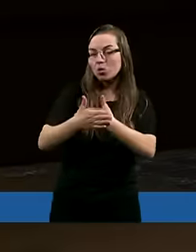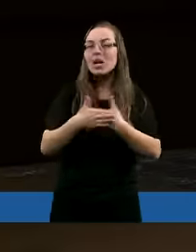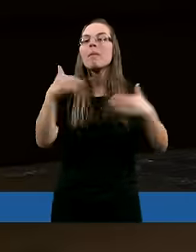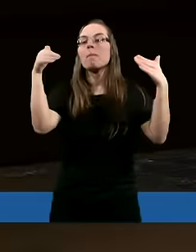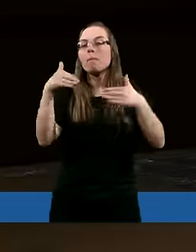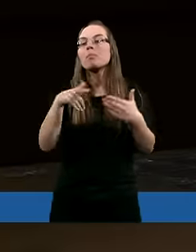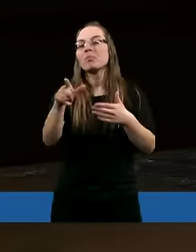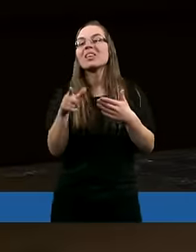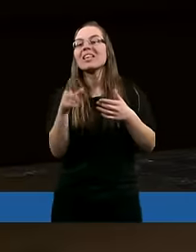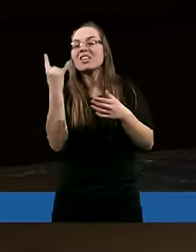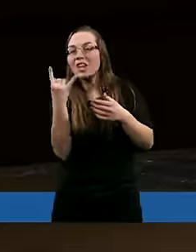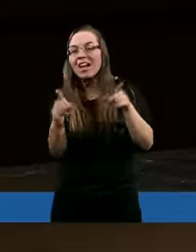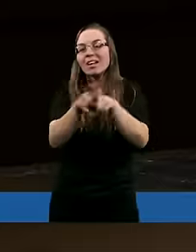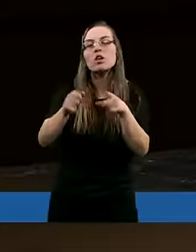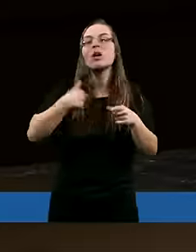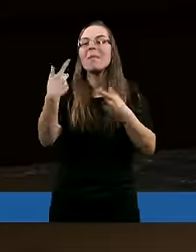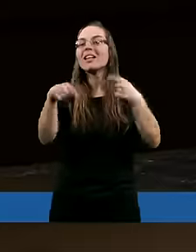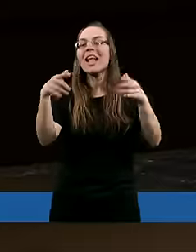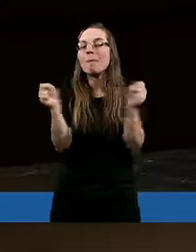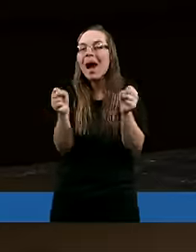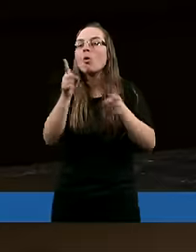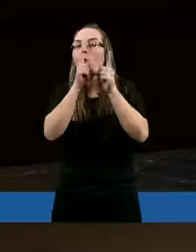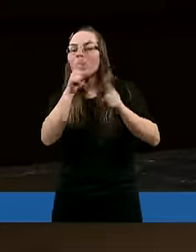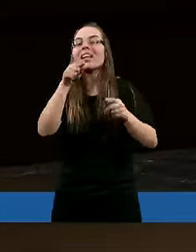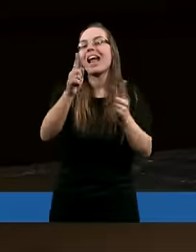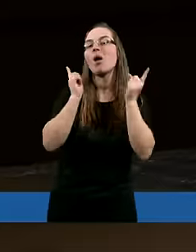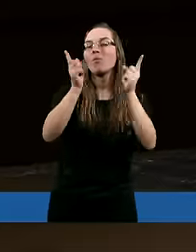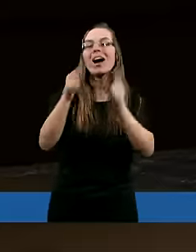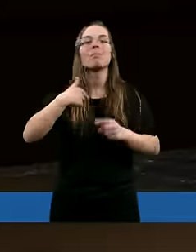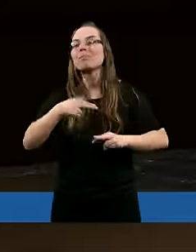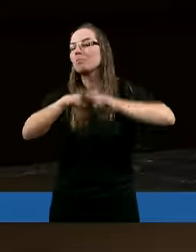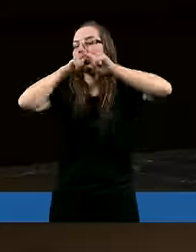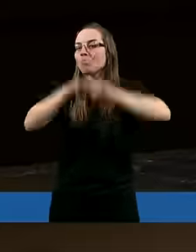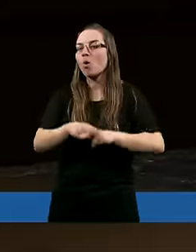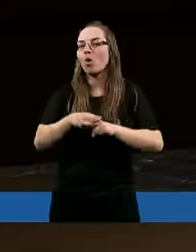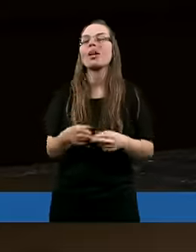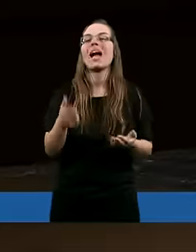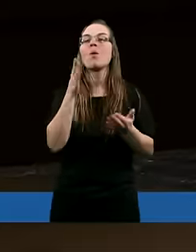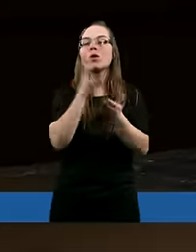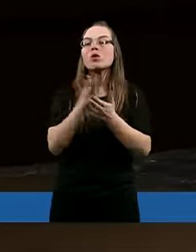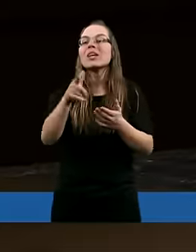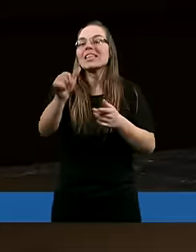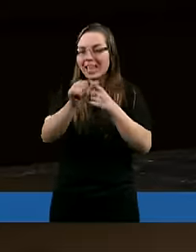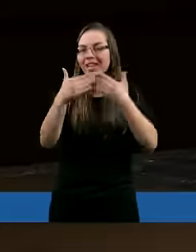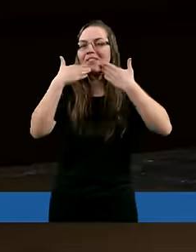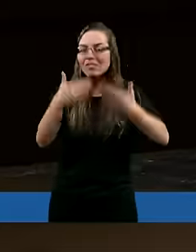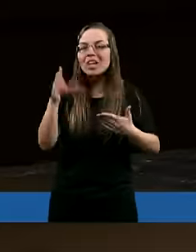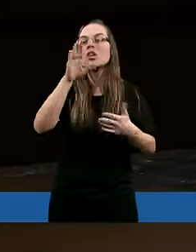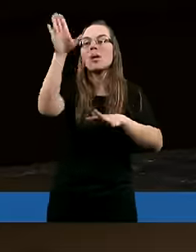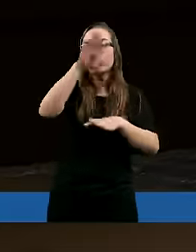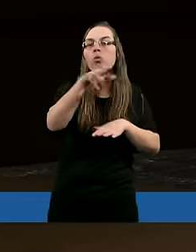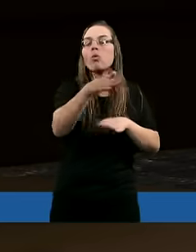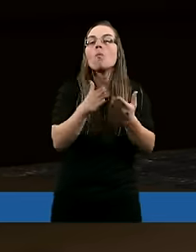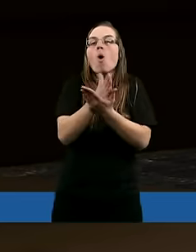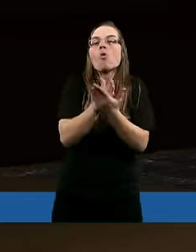no bo z dzieckiem się wtedy nie dało rozmawiać, ale ta uwaga pozostała i jestem jej wdzięczna, że Pan